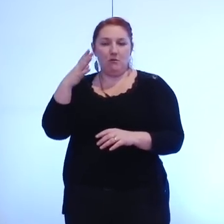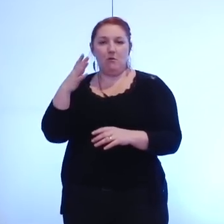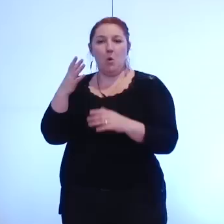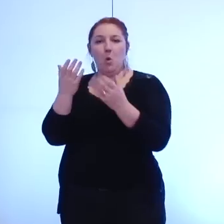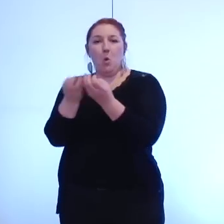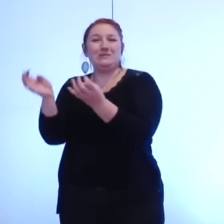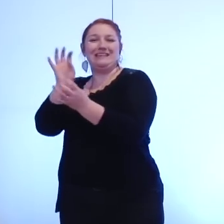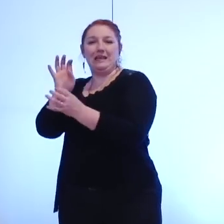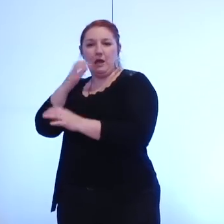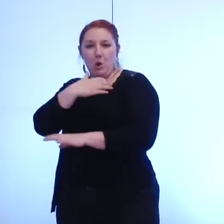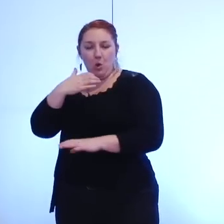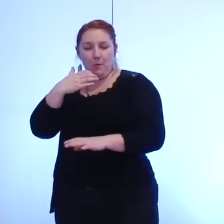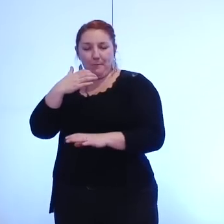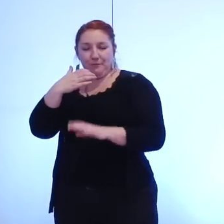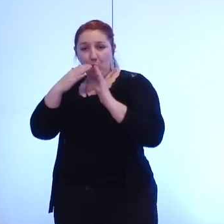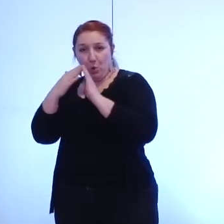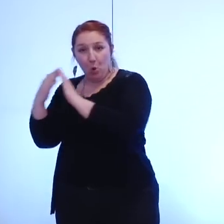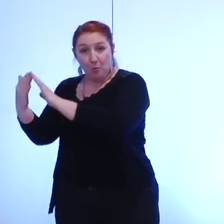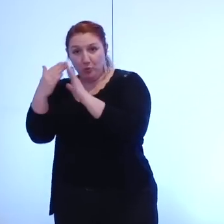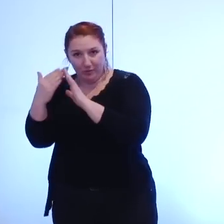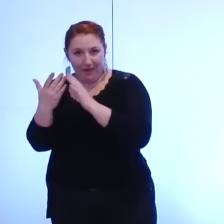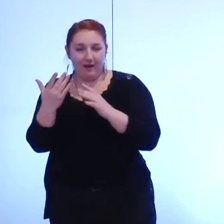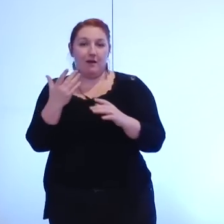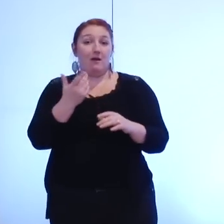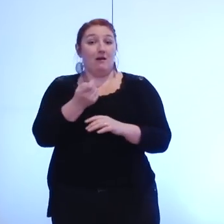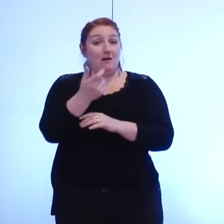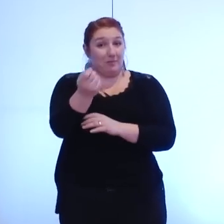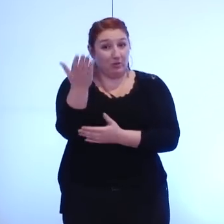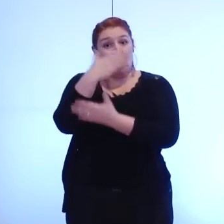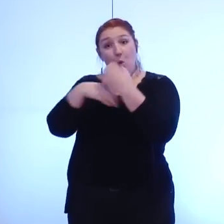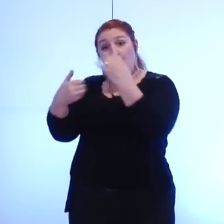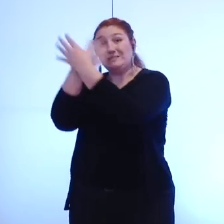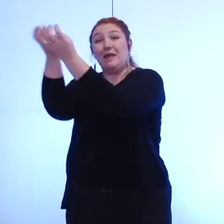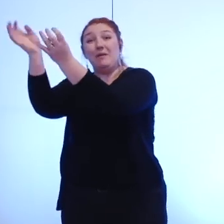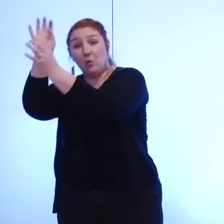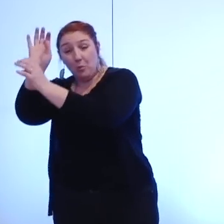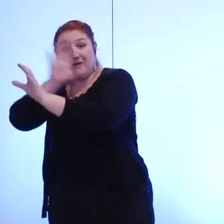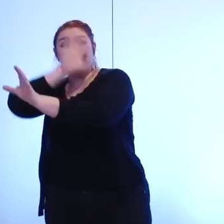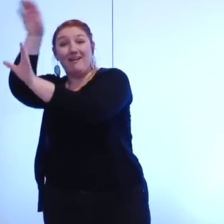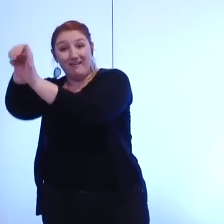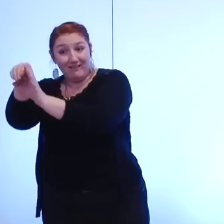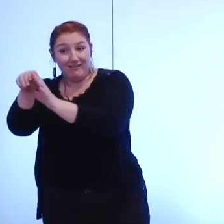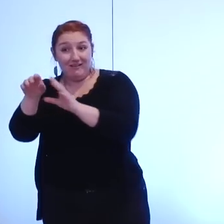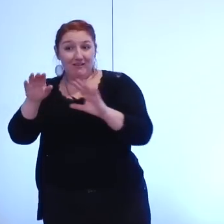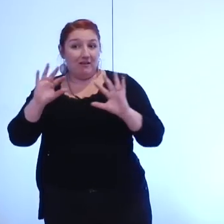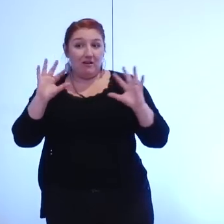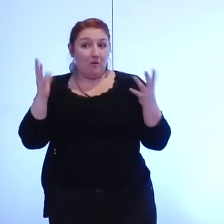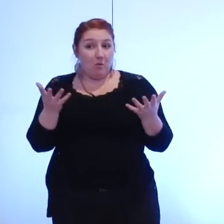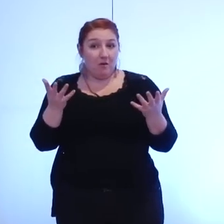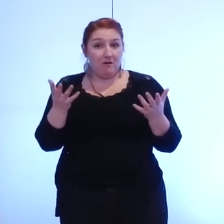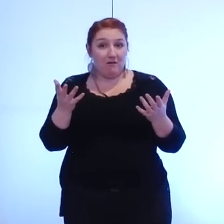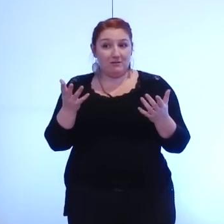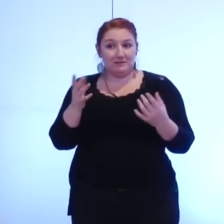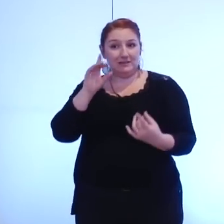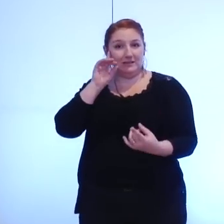conseil communautaire bientôt au conseil métropolitain sur un fléchage et non pas sur un projet